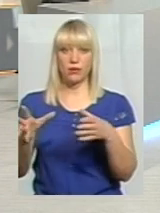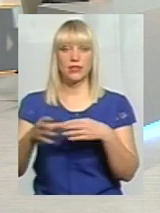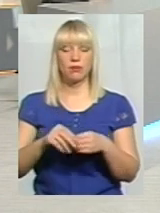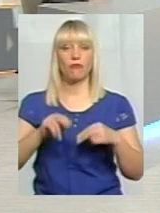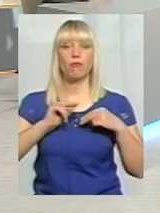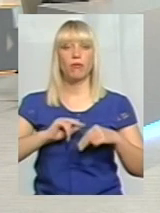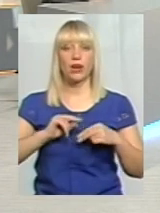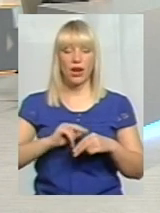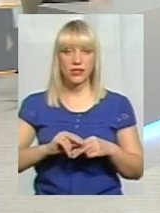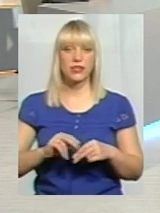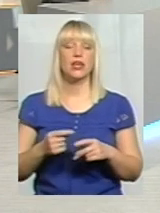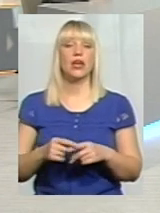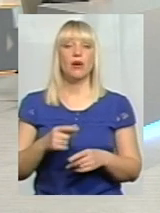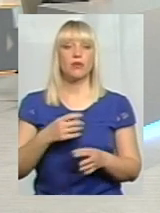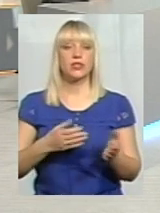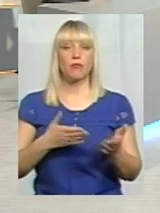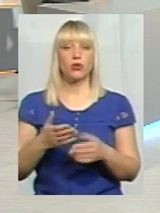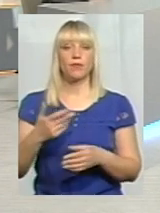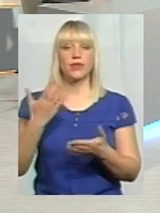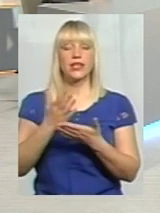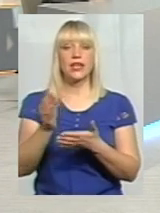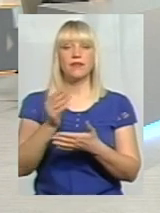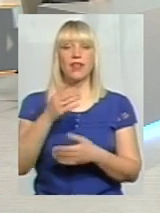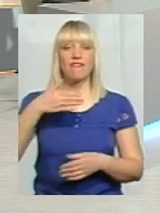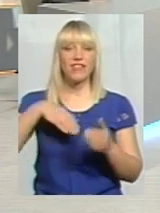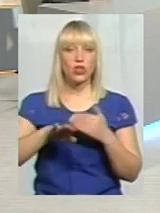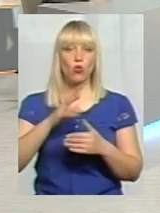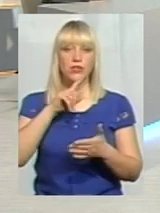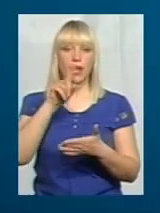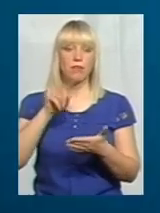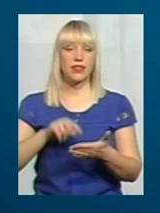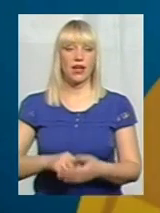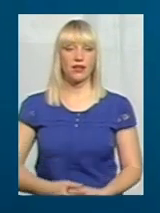відеозапитання від журналістки Ірини Аріон. Давайте послухаємо.